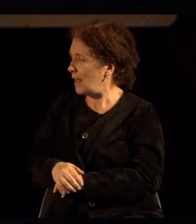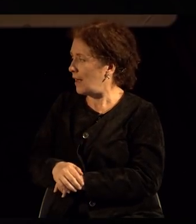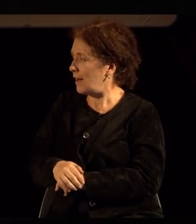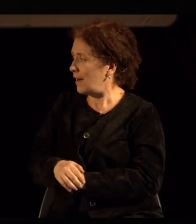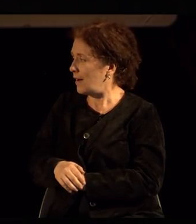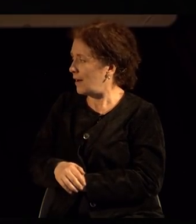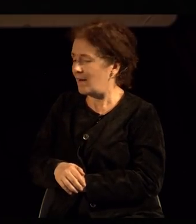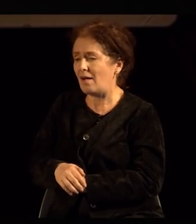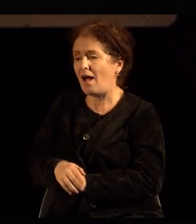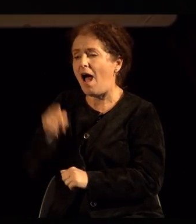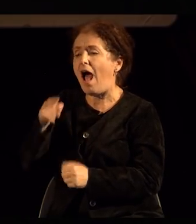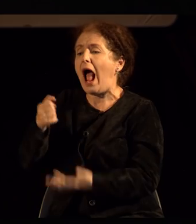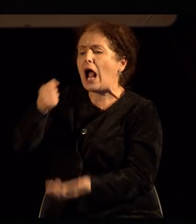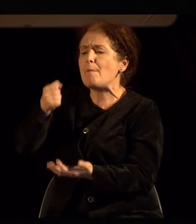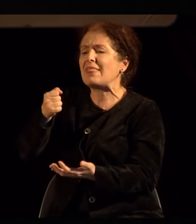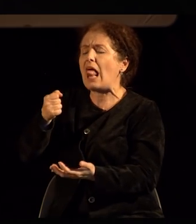кое што